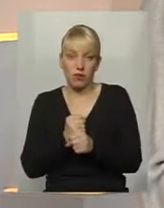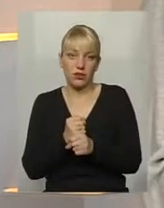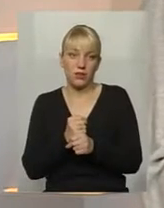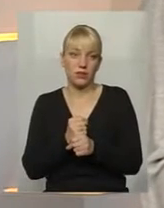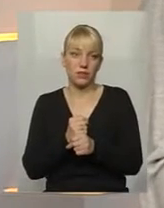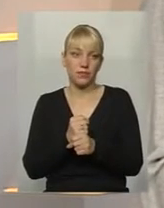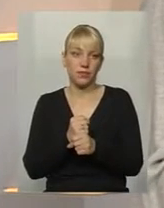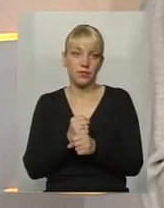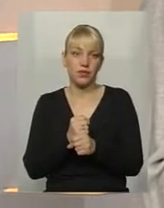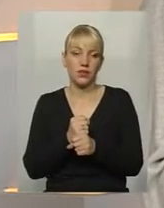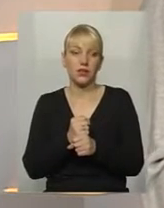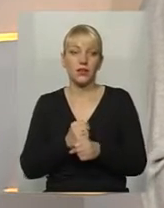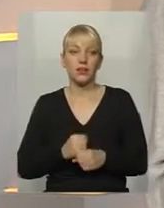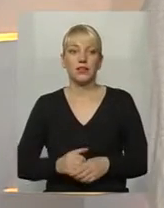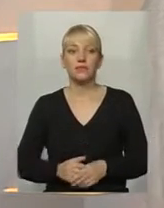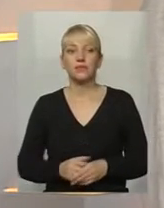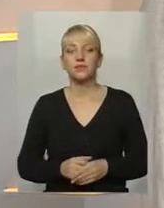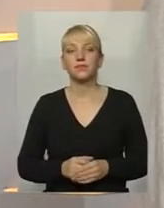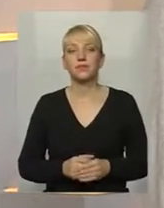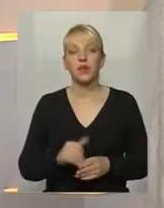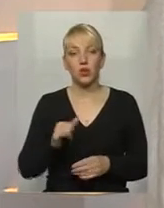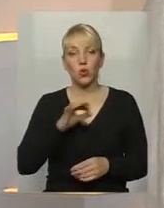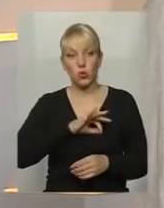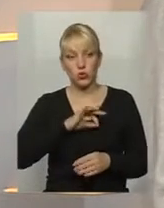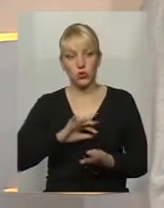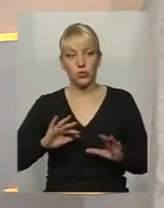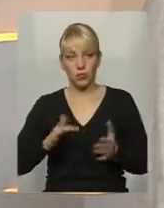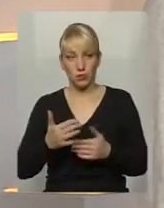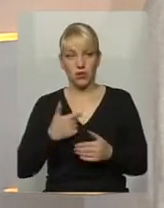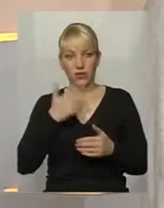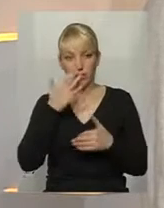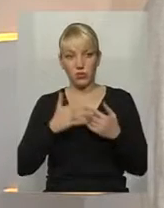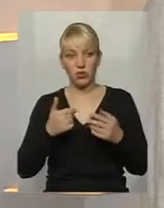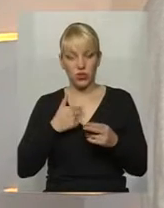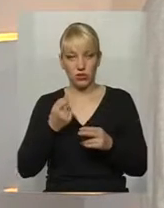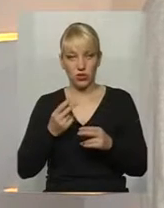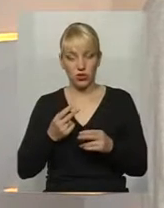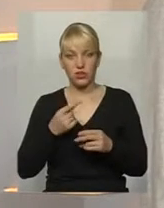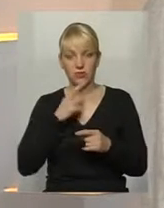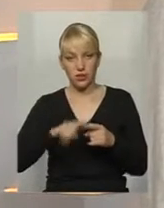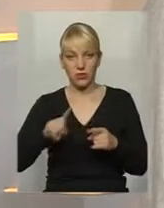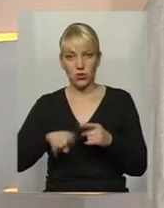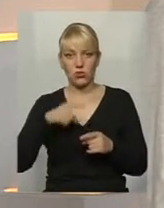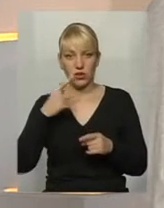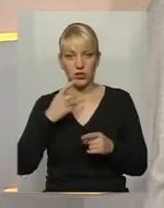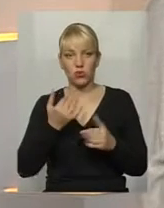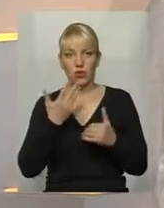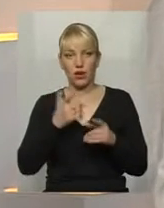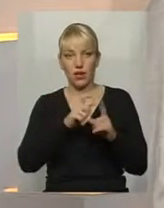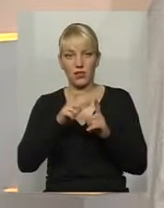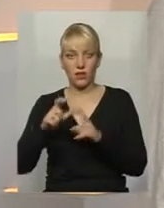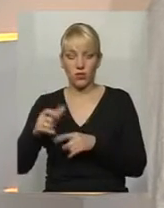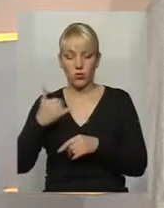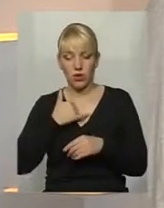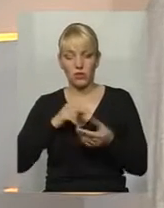відношення людське набагато краще, все остання. І, користуючись моментом, ви не вибачте, я ще скажу кілька слів в тому плані, що в нас якраз